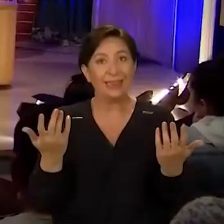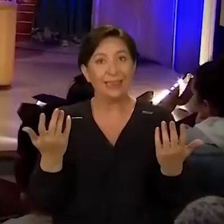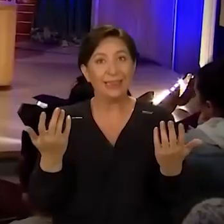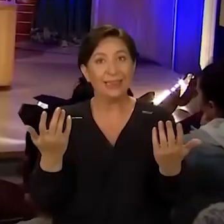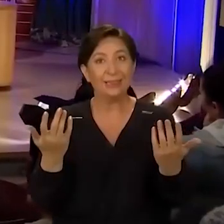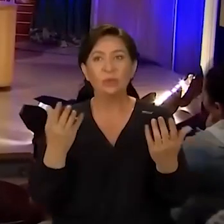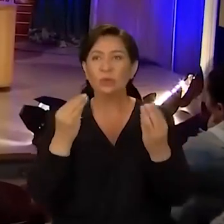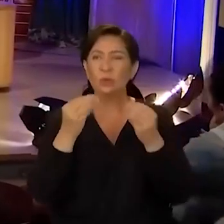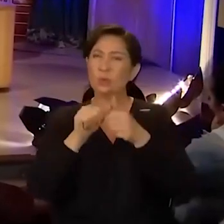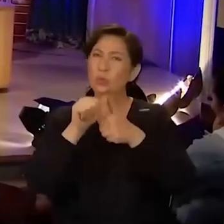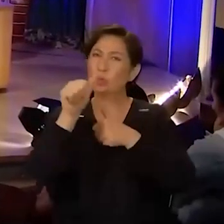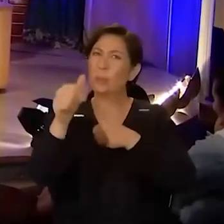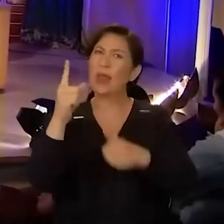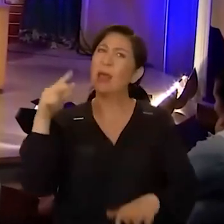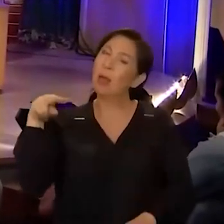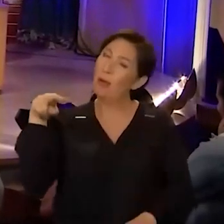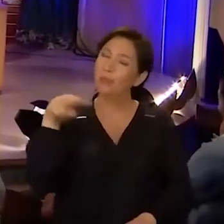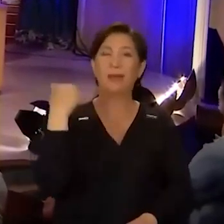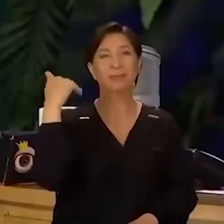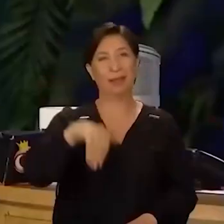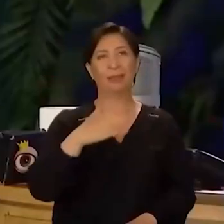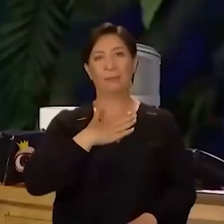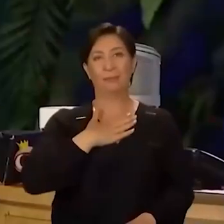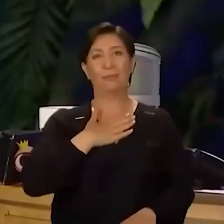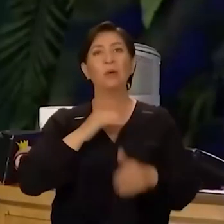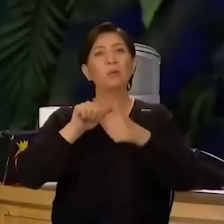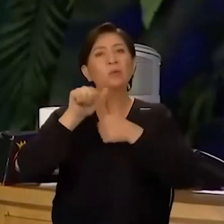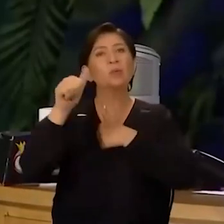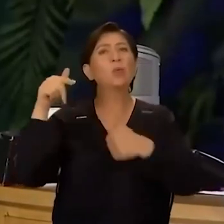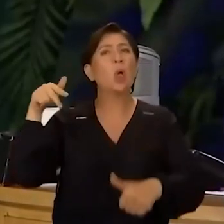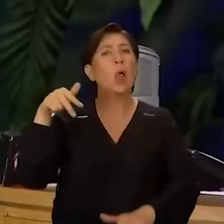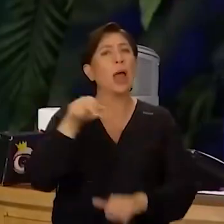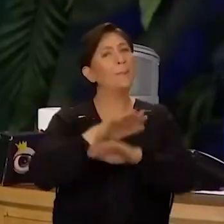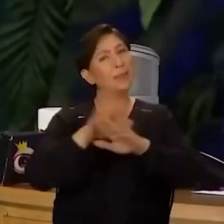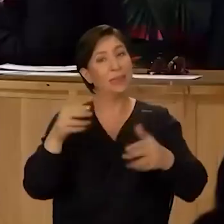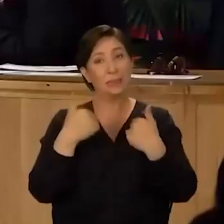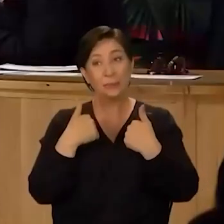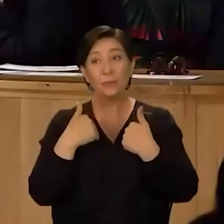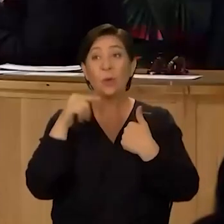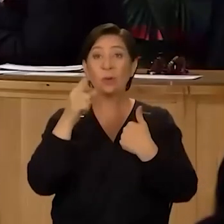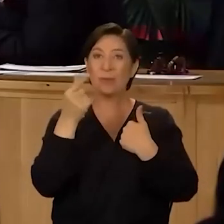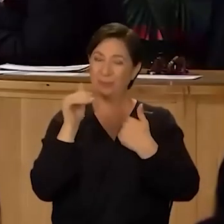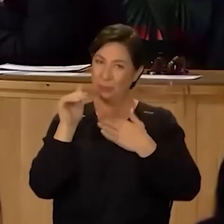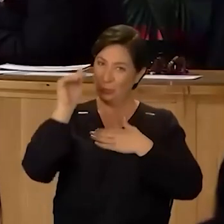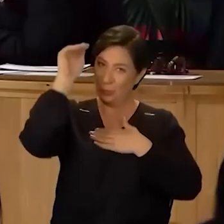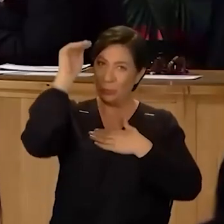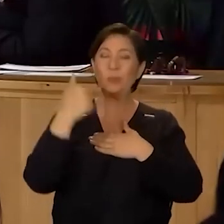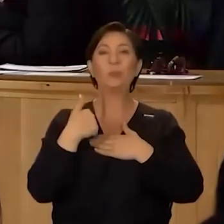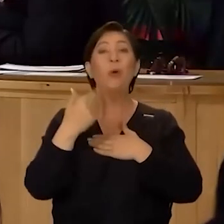Çünkü çok uzun bir yolculuktan geldim. Uzun yollar katettim. Orada biraz büyüdüm.